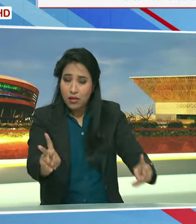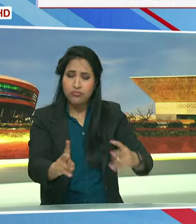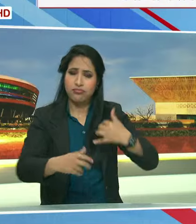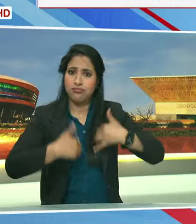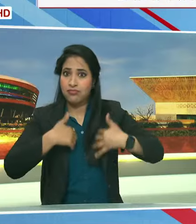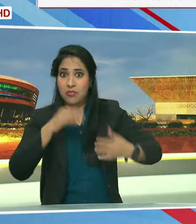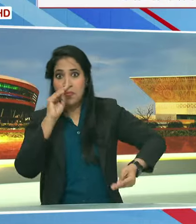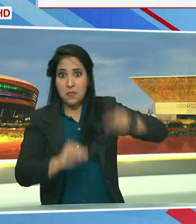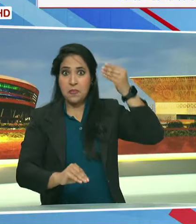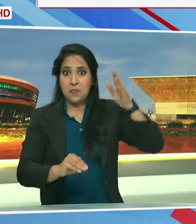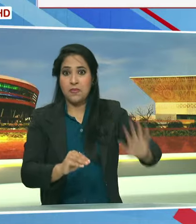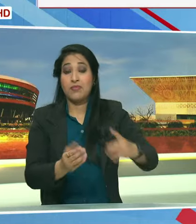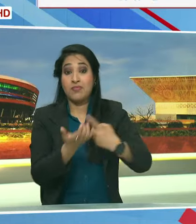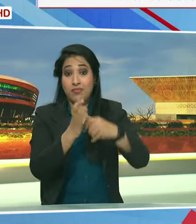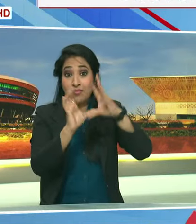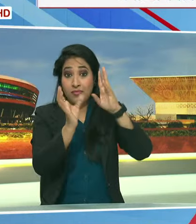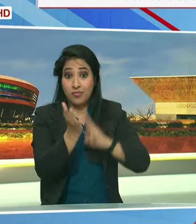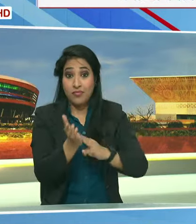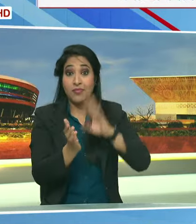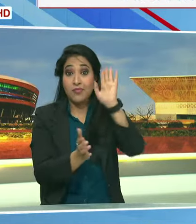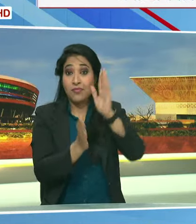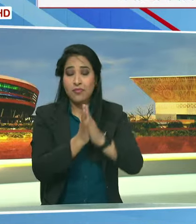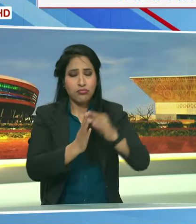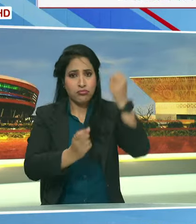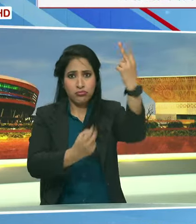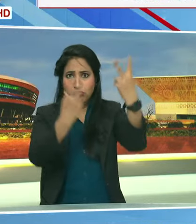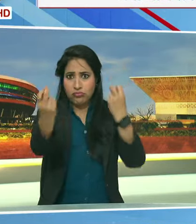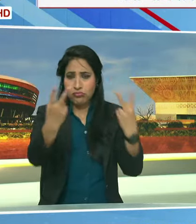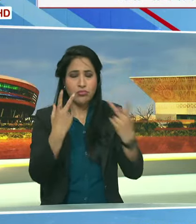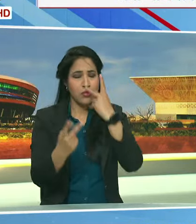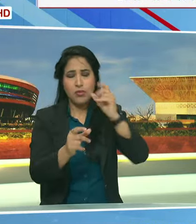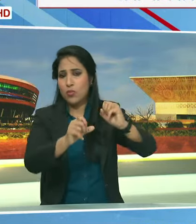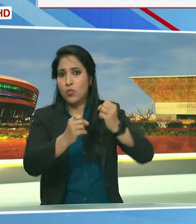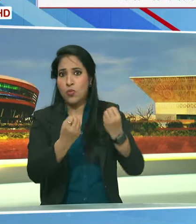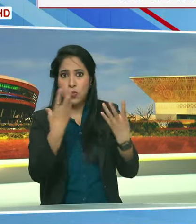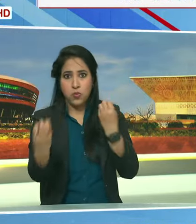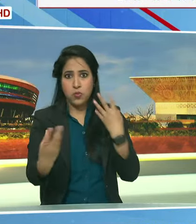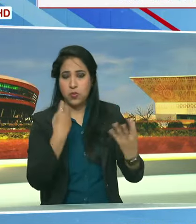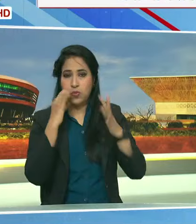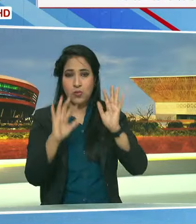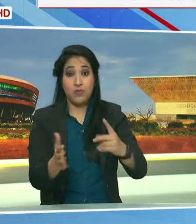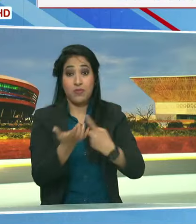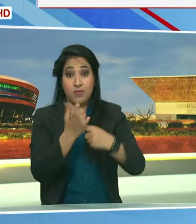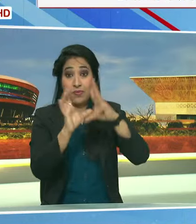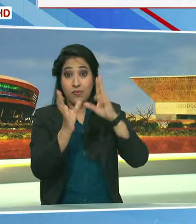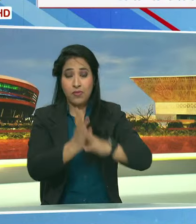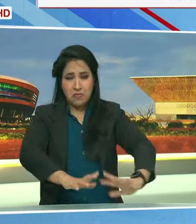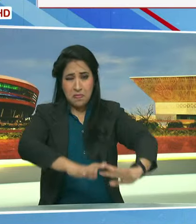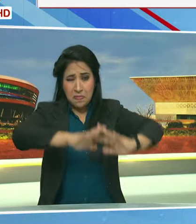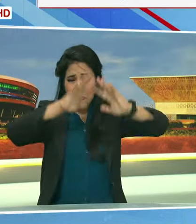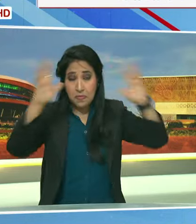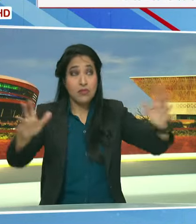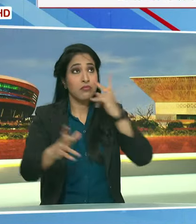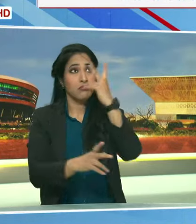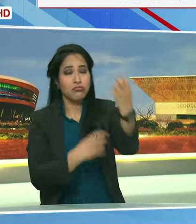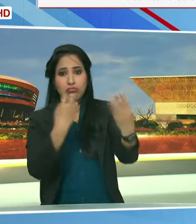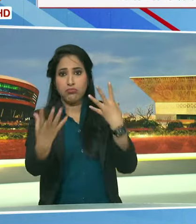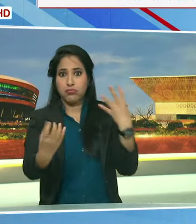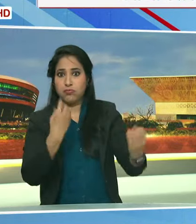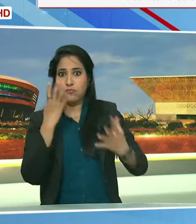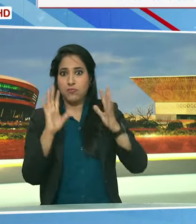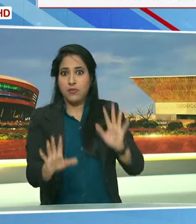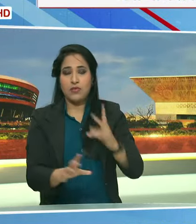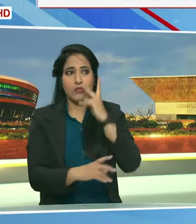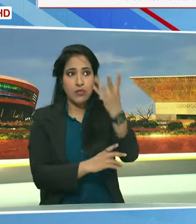इस बीच राम मंदिर को रोशनी से सजाया गया है राम मंदिर की भव्य सजावट का ये नजारा